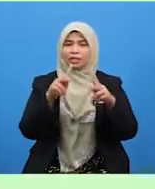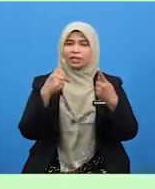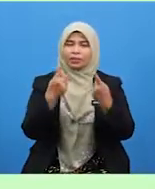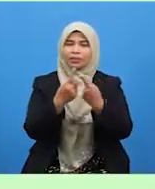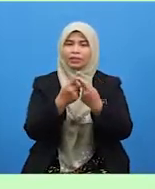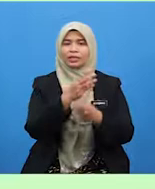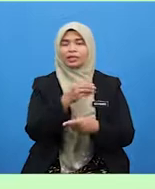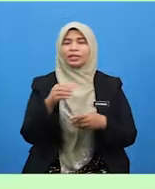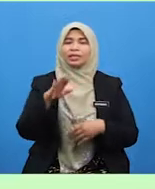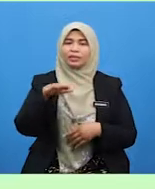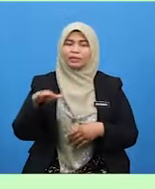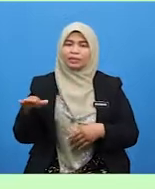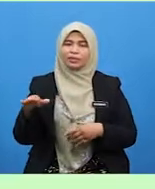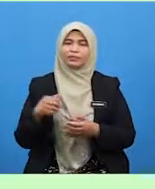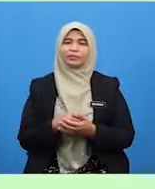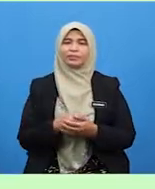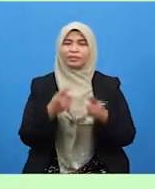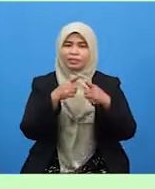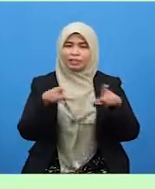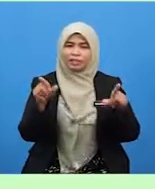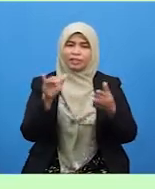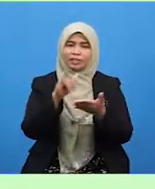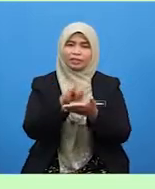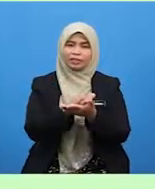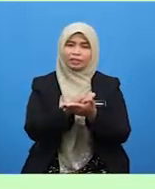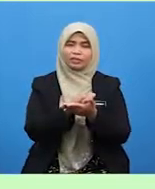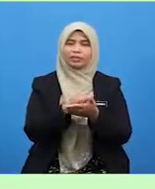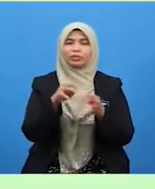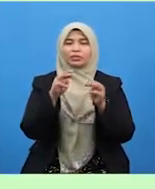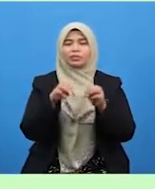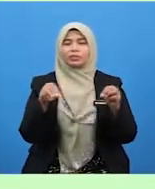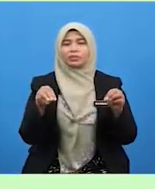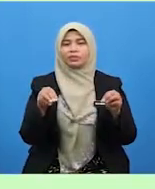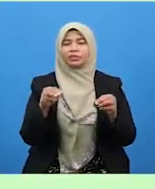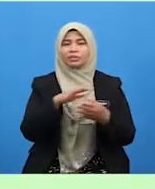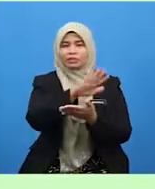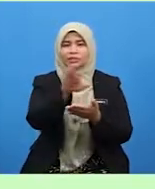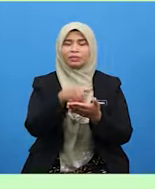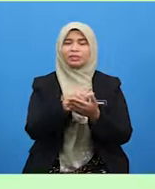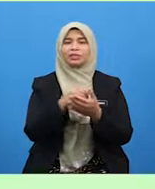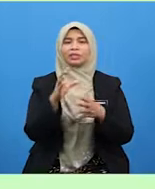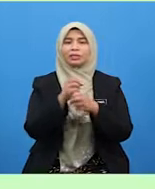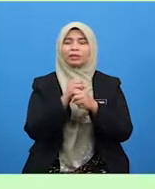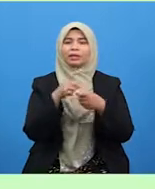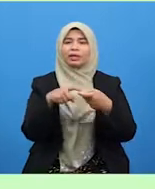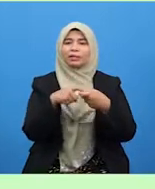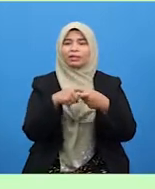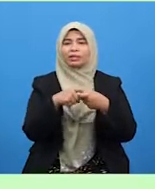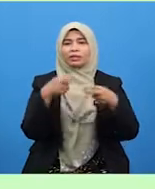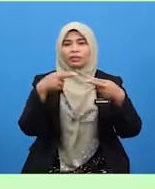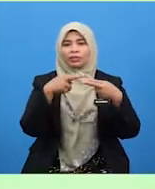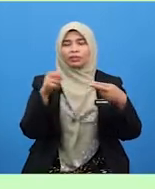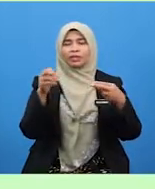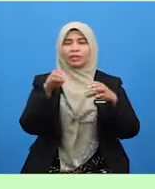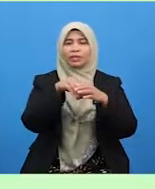dan adik-beradik. Selain itu, murid-murid semua dapat merapatkan